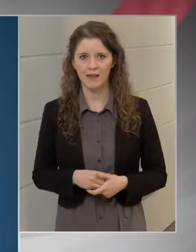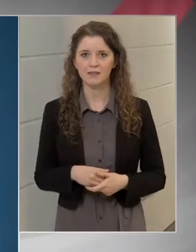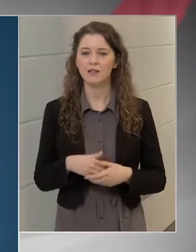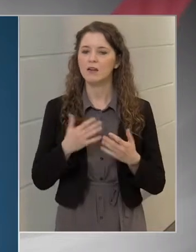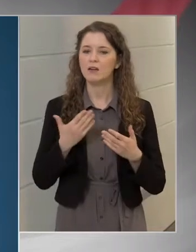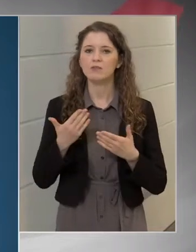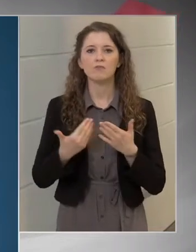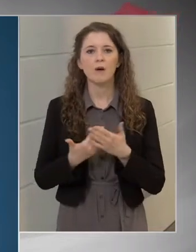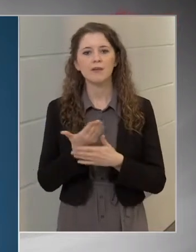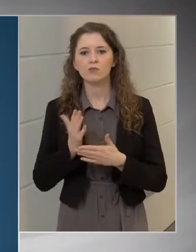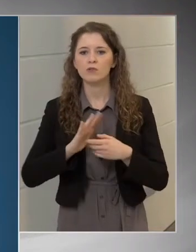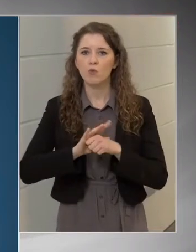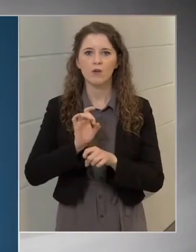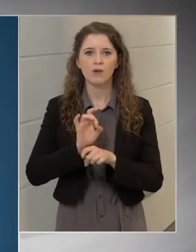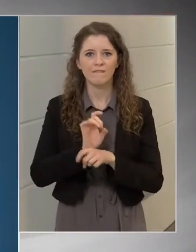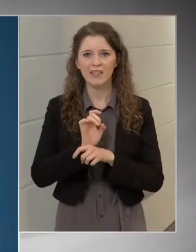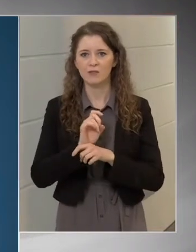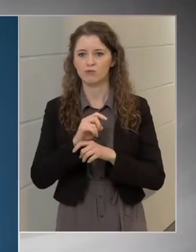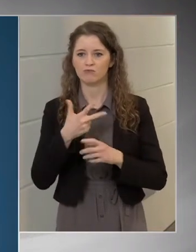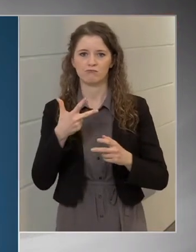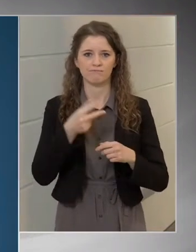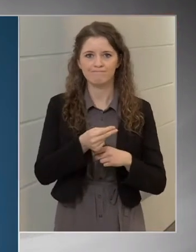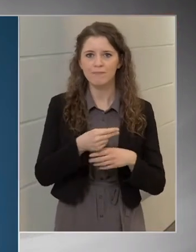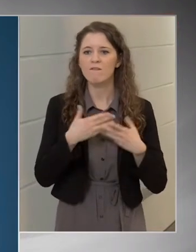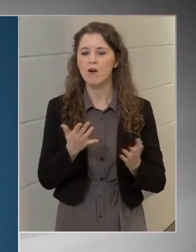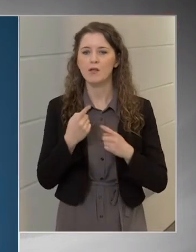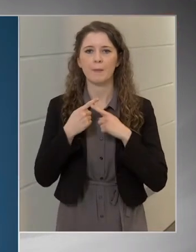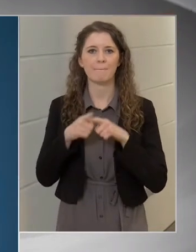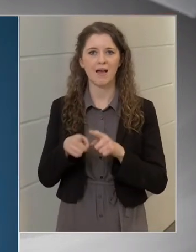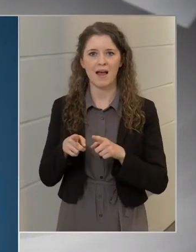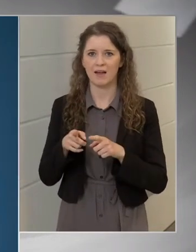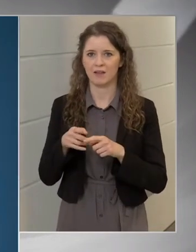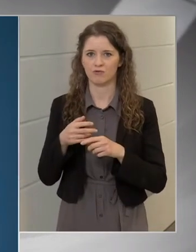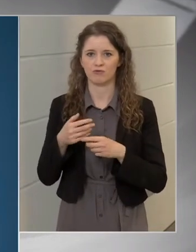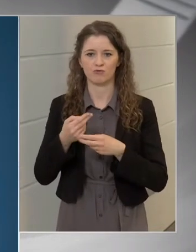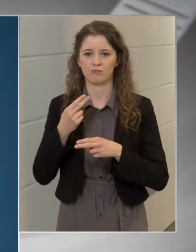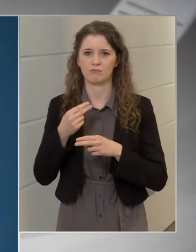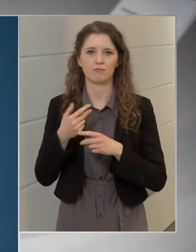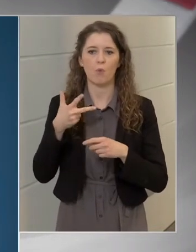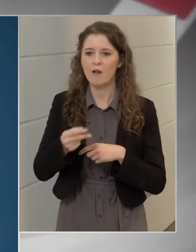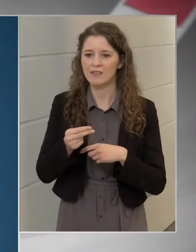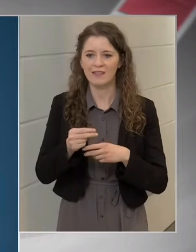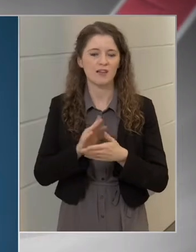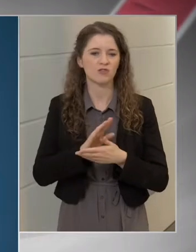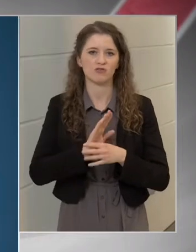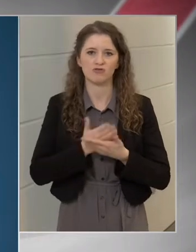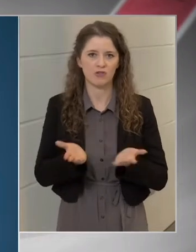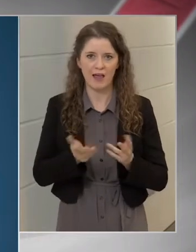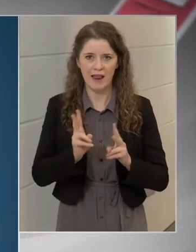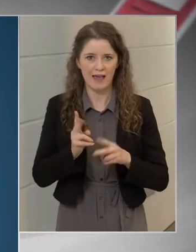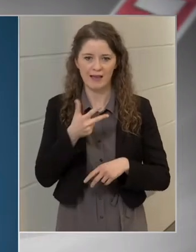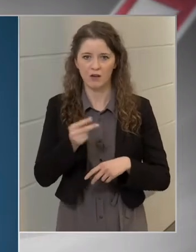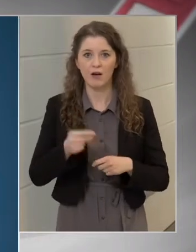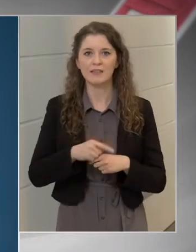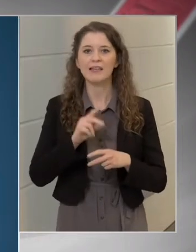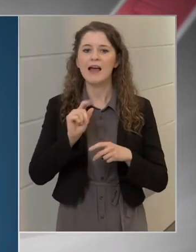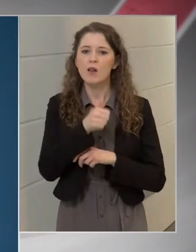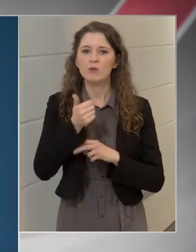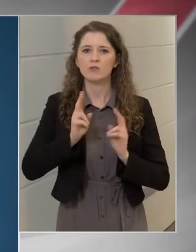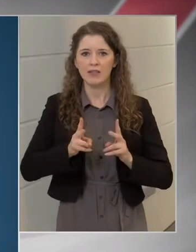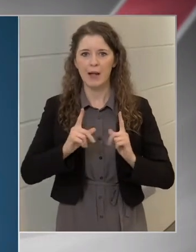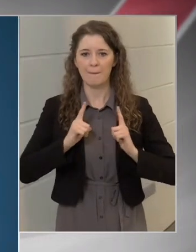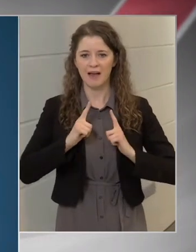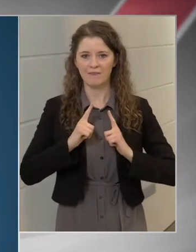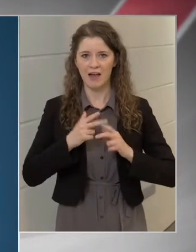ellenit, sem pedig mást. Ekkor meg kell várnunk a gyógyulás időpontját. Tisztelettel kérem,